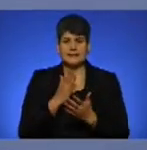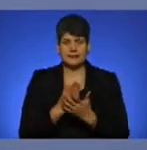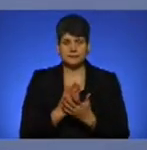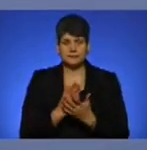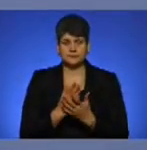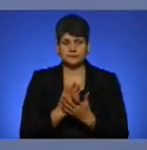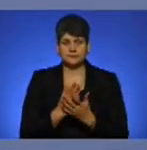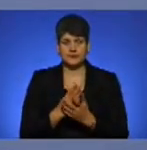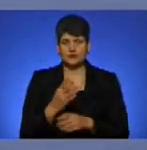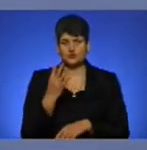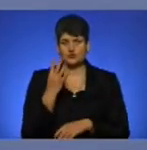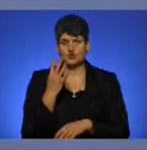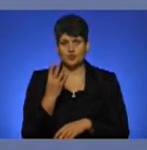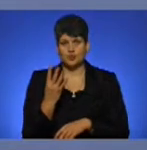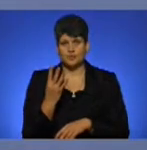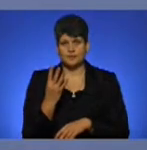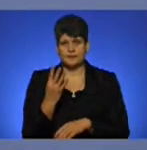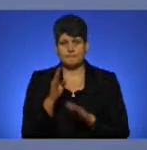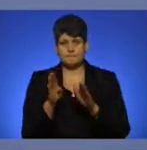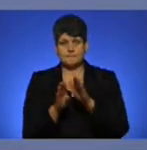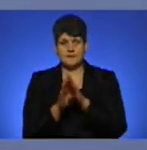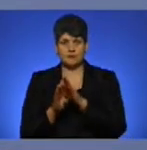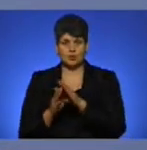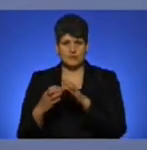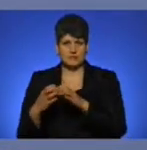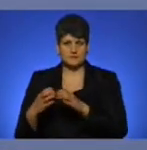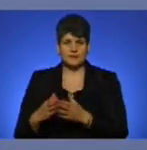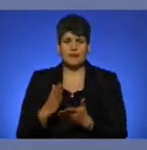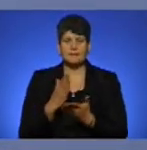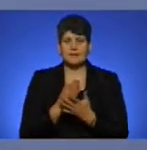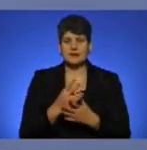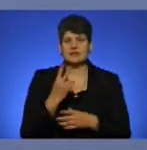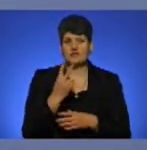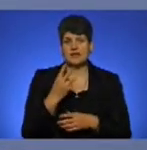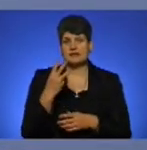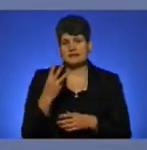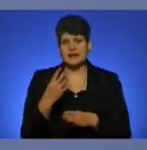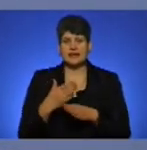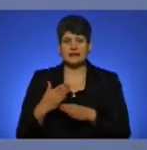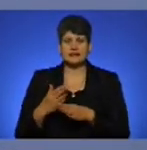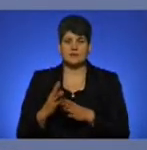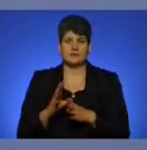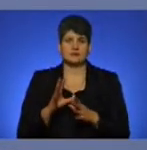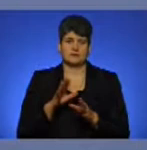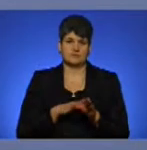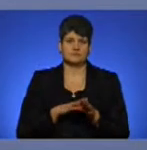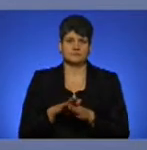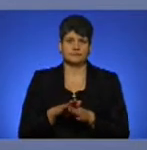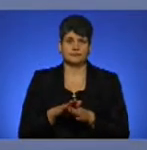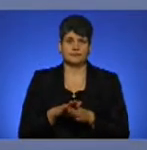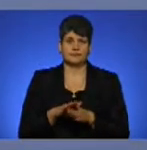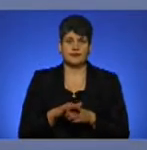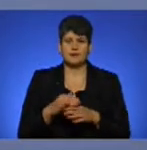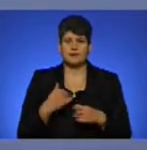чотирьох підпунктів і має два-три етапи для втілення. Ми не